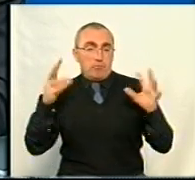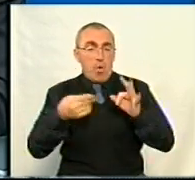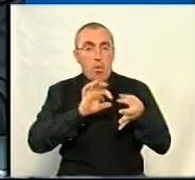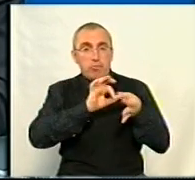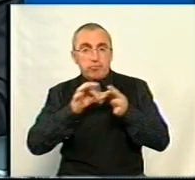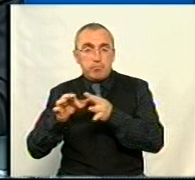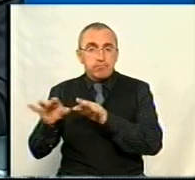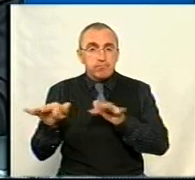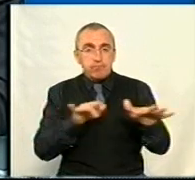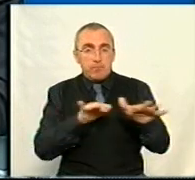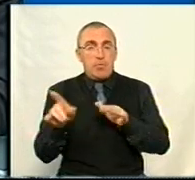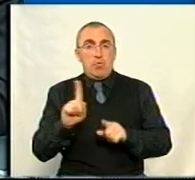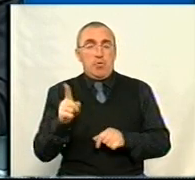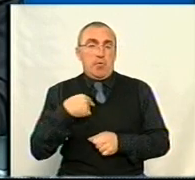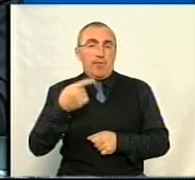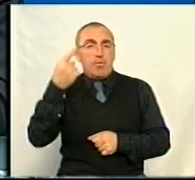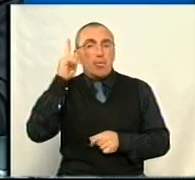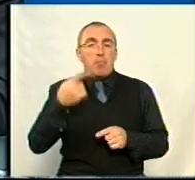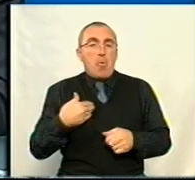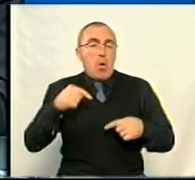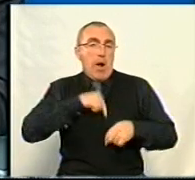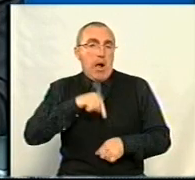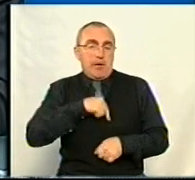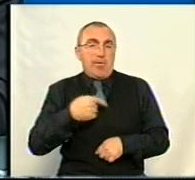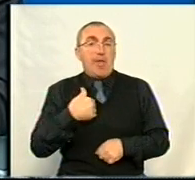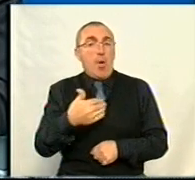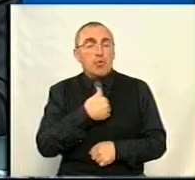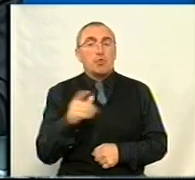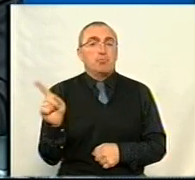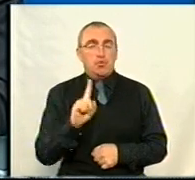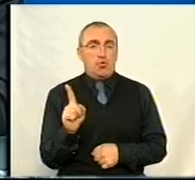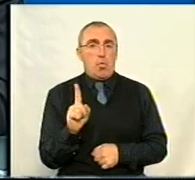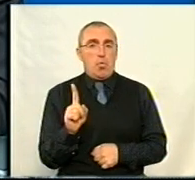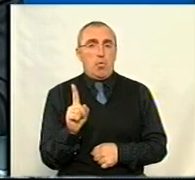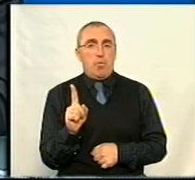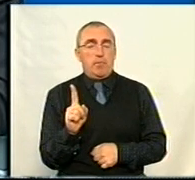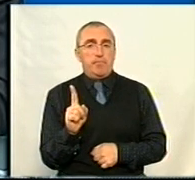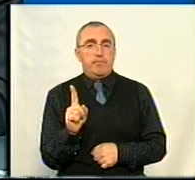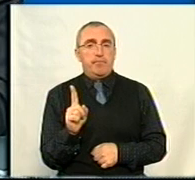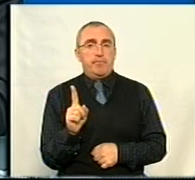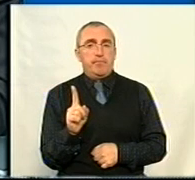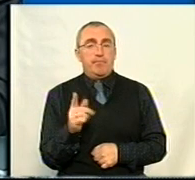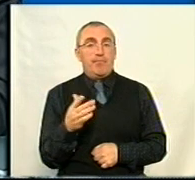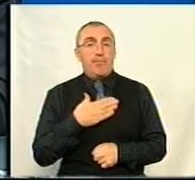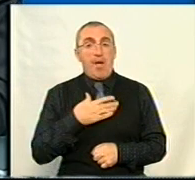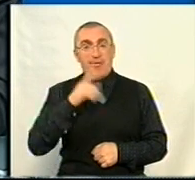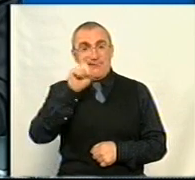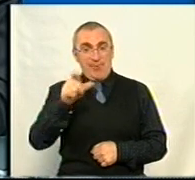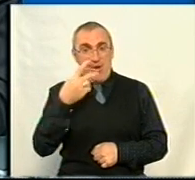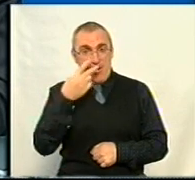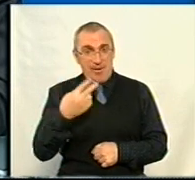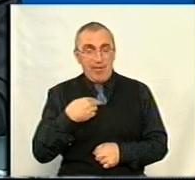послідовність і ряд, щоб вибудувати, який же мій характер. Я би хотів, щоб наш глядач і